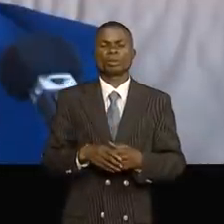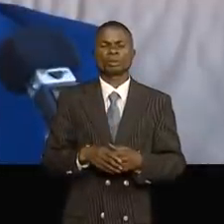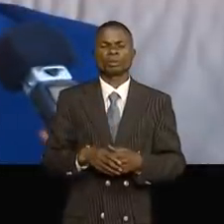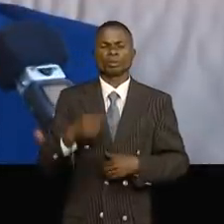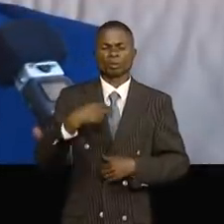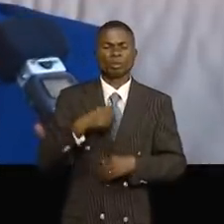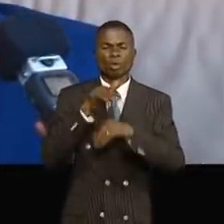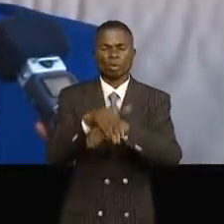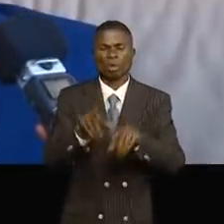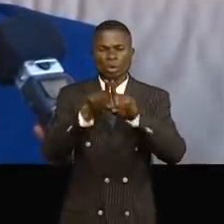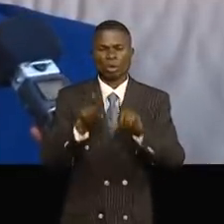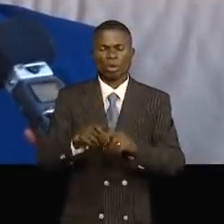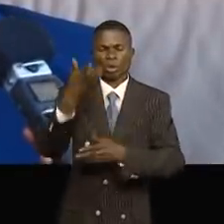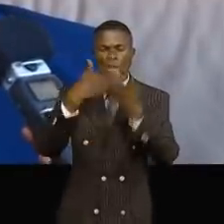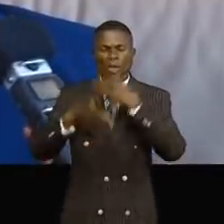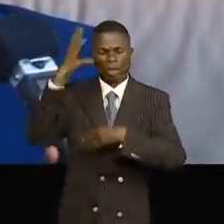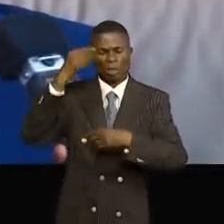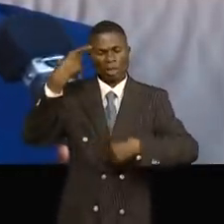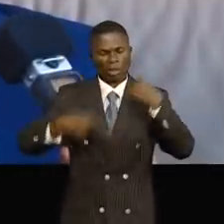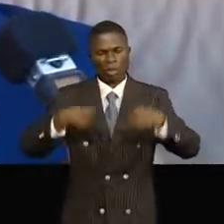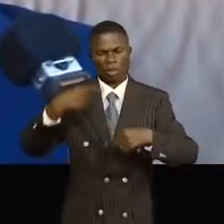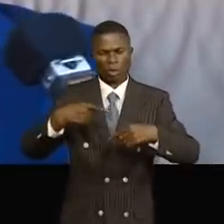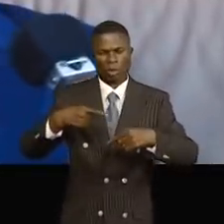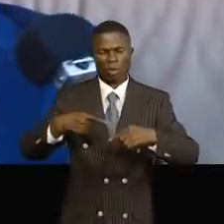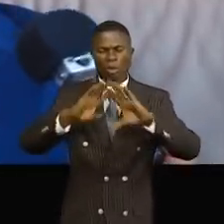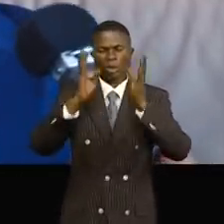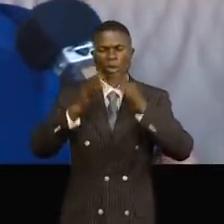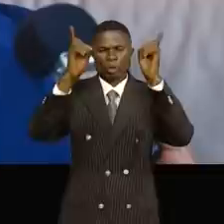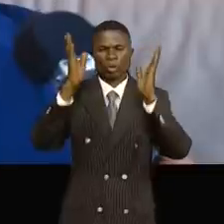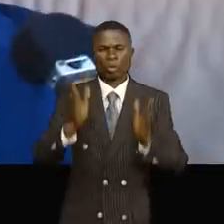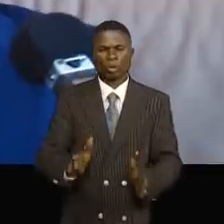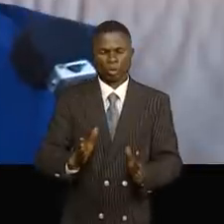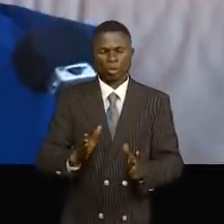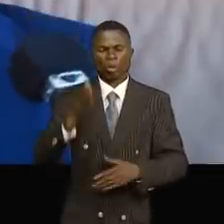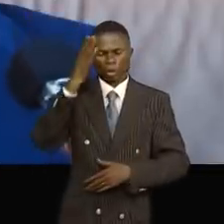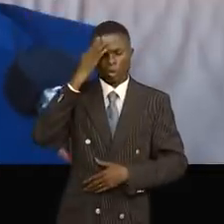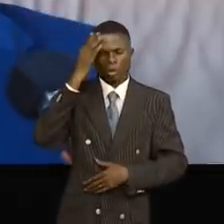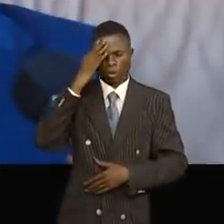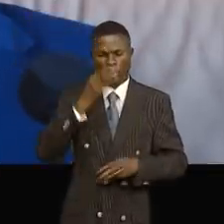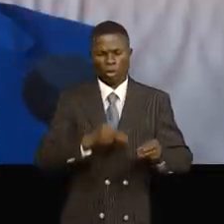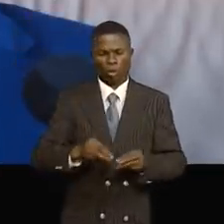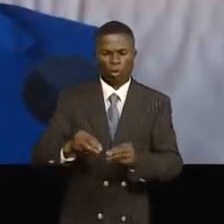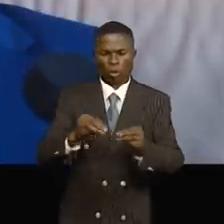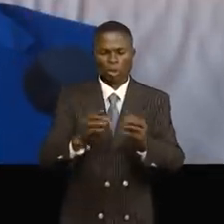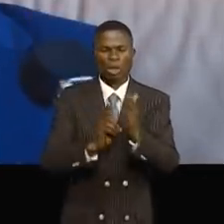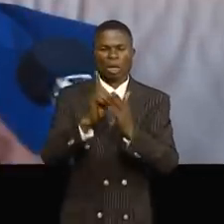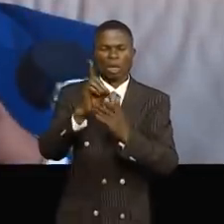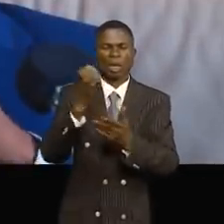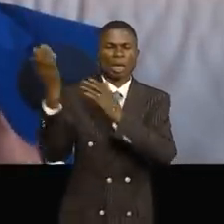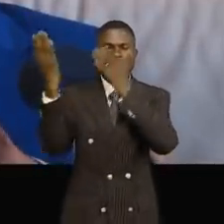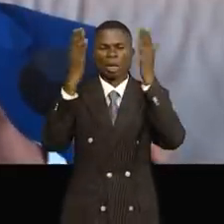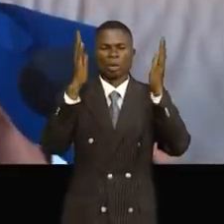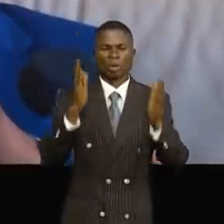Je participerai aux échanges et discussions des chargeurs africains pour pouvoir définir les voies et moyens de développer le commerce,